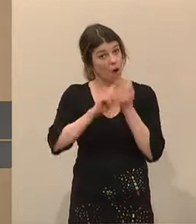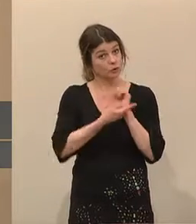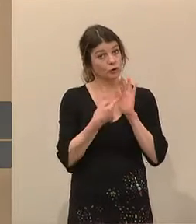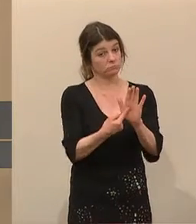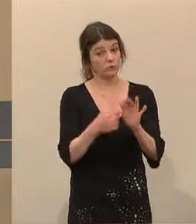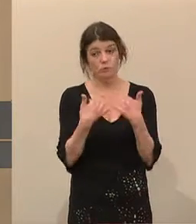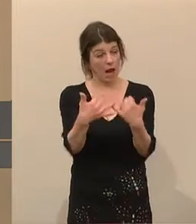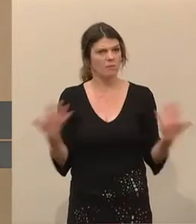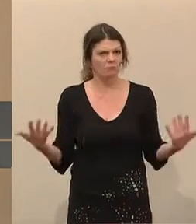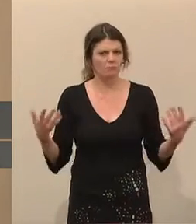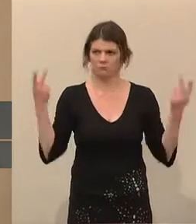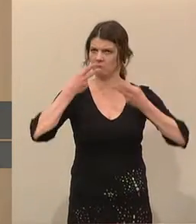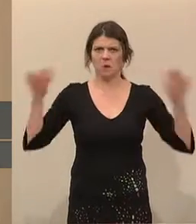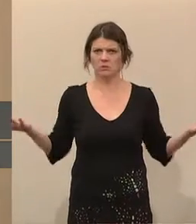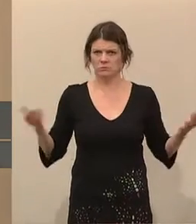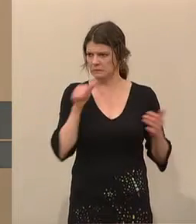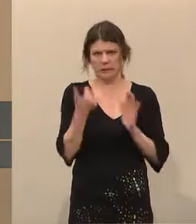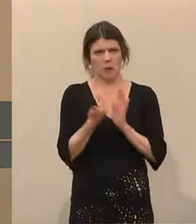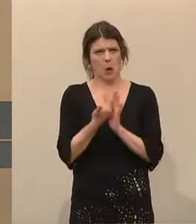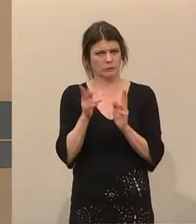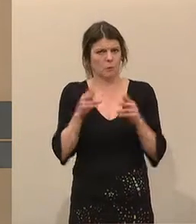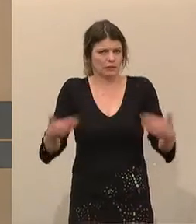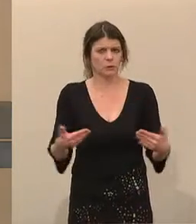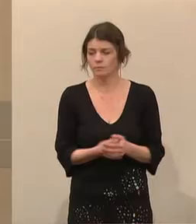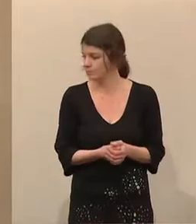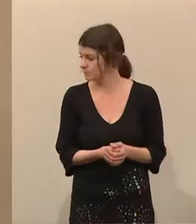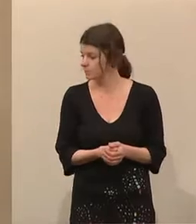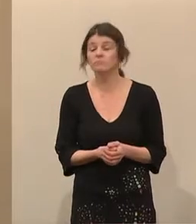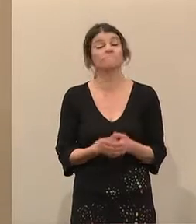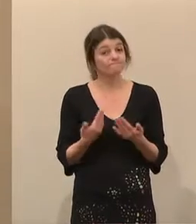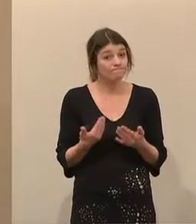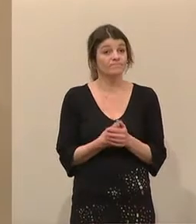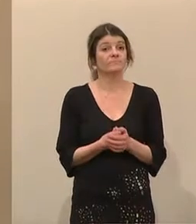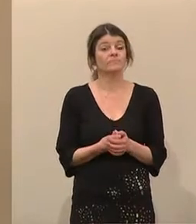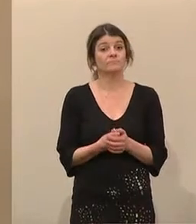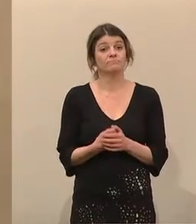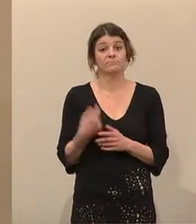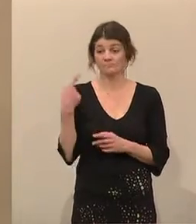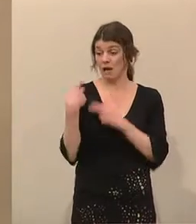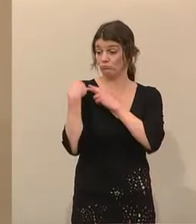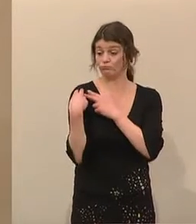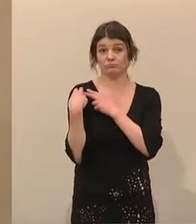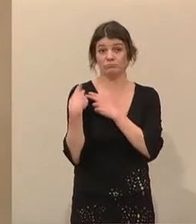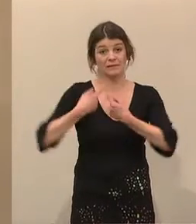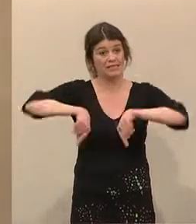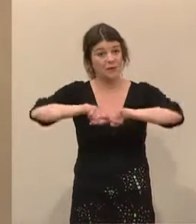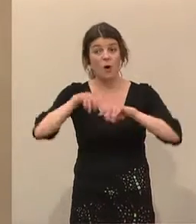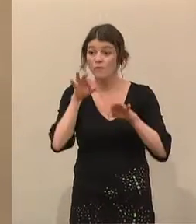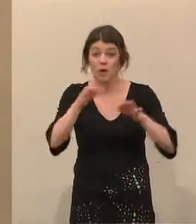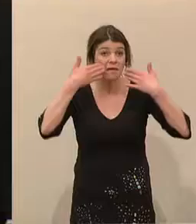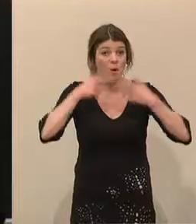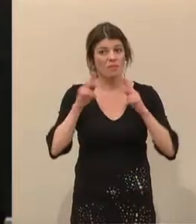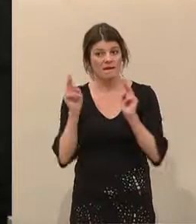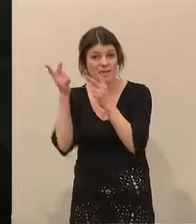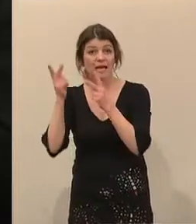Also das ist, glaube ich, auch nichts Neues. Dass es im zuständigen Ressort für Klima und Energie jetzt